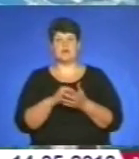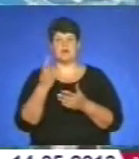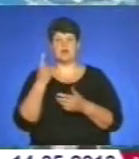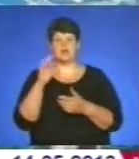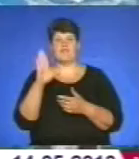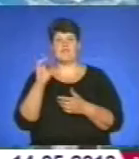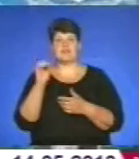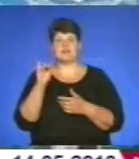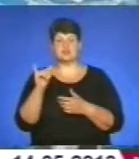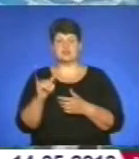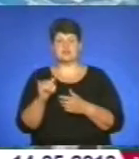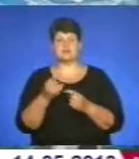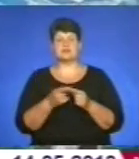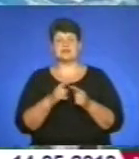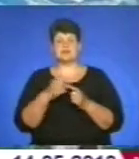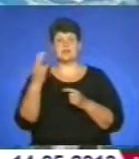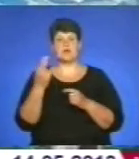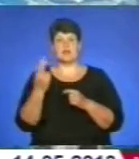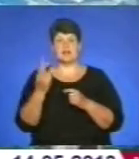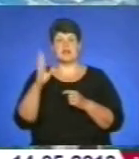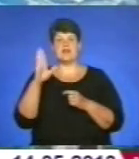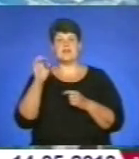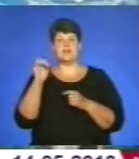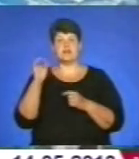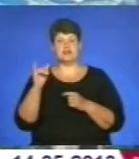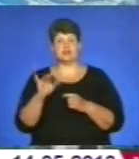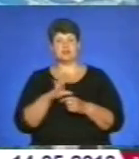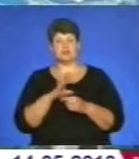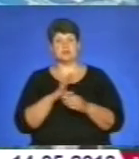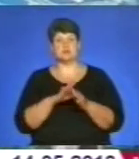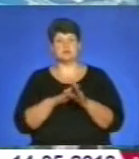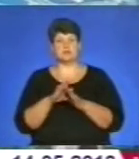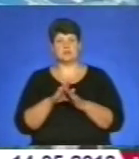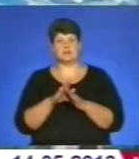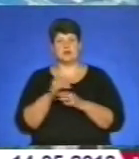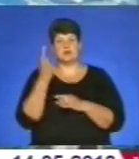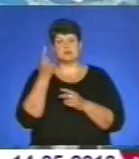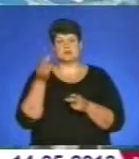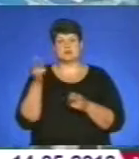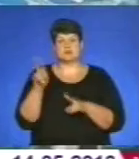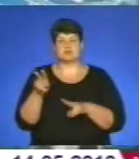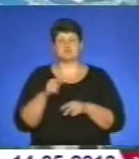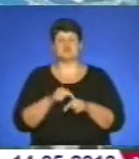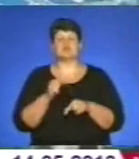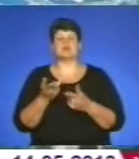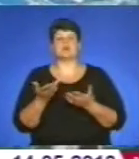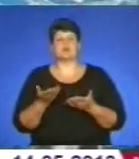ти намалювала в лежі, вони були цілі, правда одна тільки залишилася. Яке в тебе відчуття?